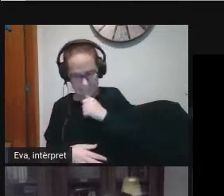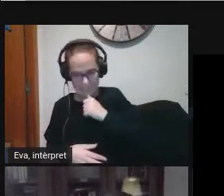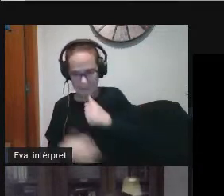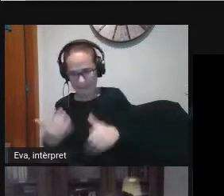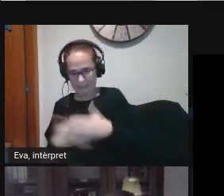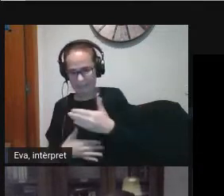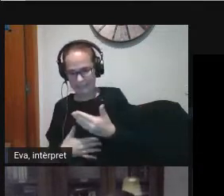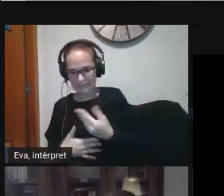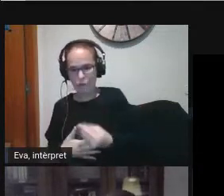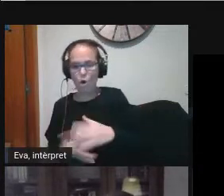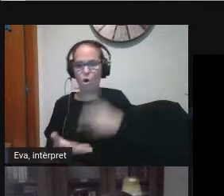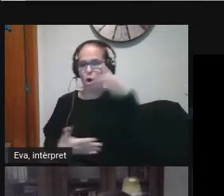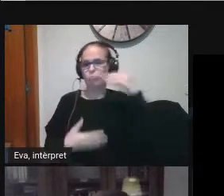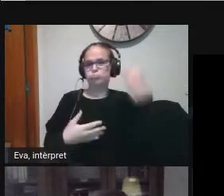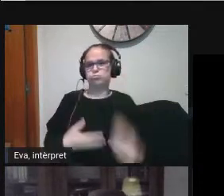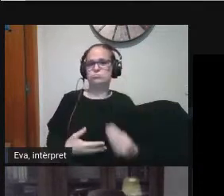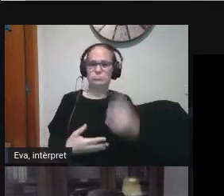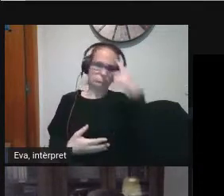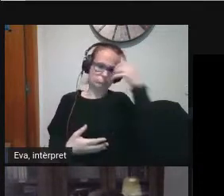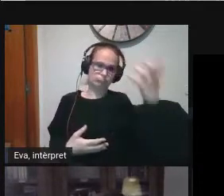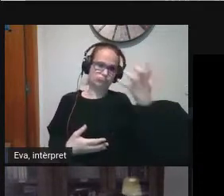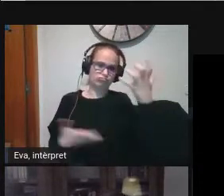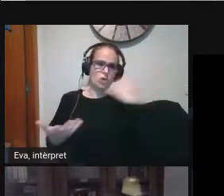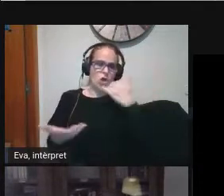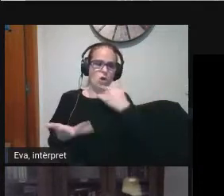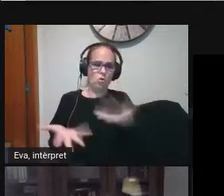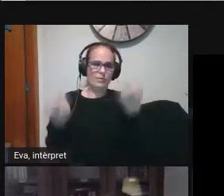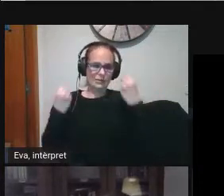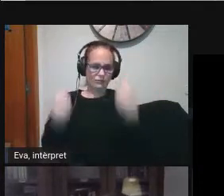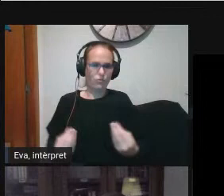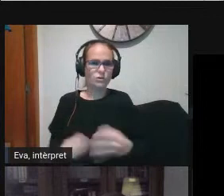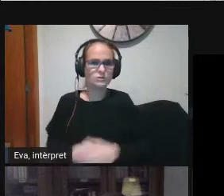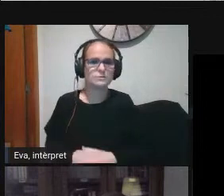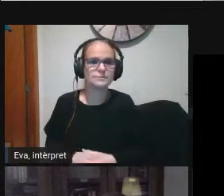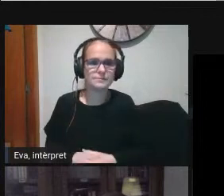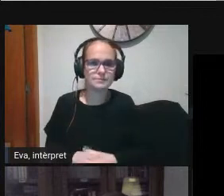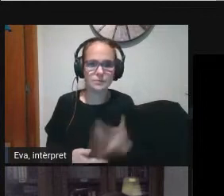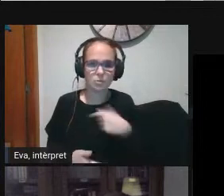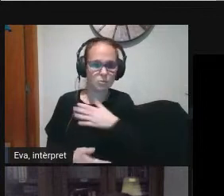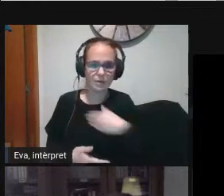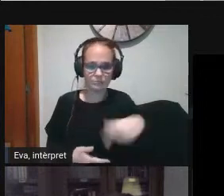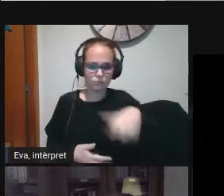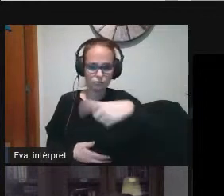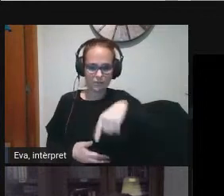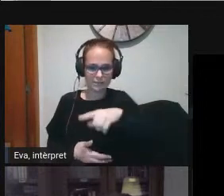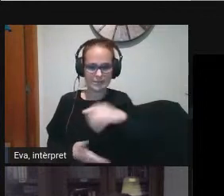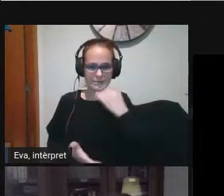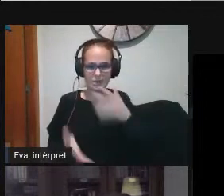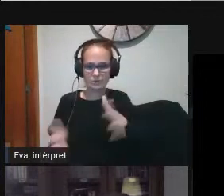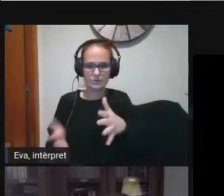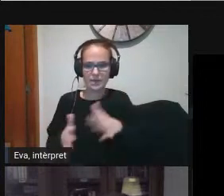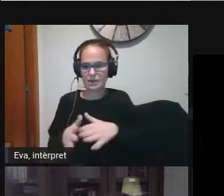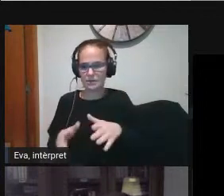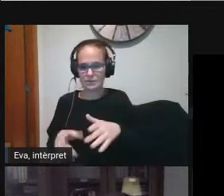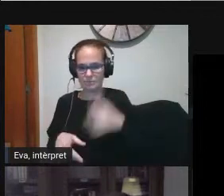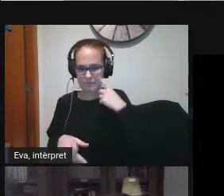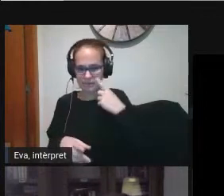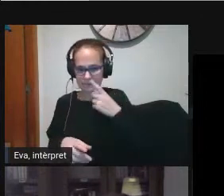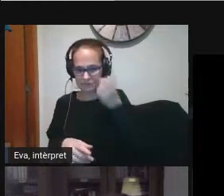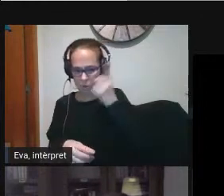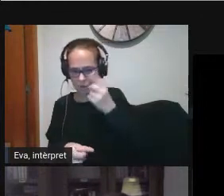o ja ets un super expert que domines tota aquesta competència volíem que us situés una mica ja sigui amb mòbil ja veig que hi ha